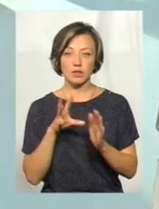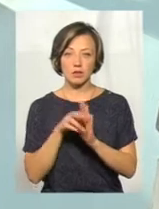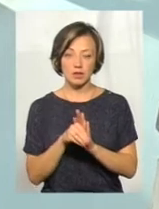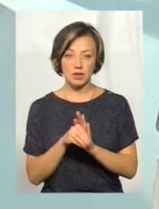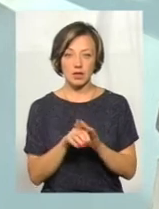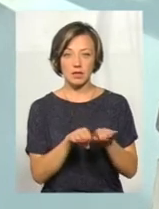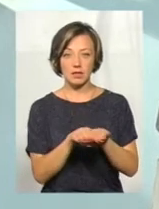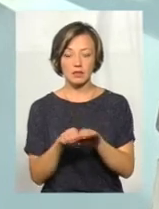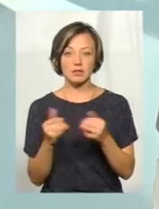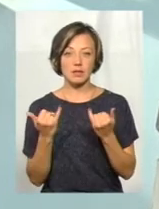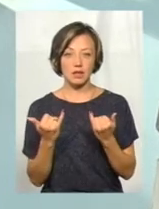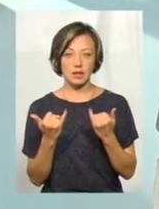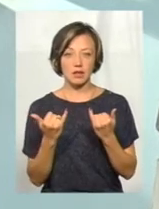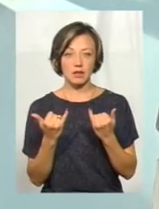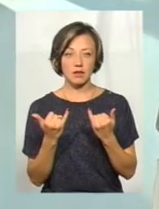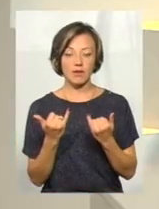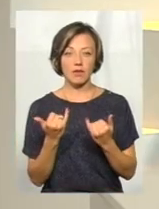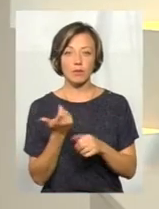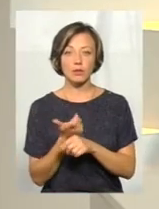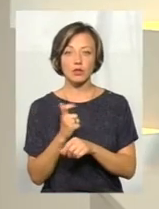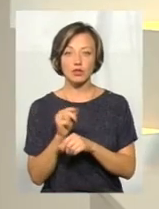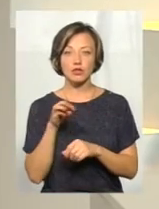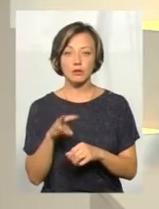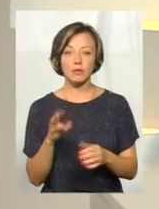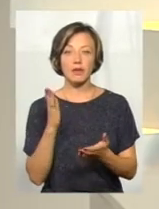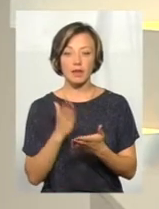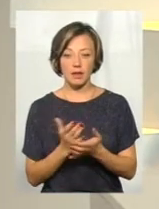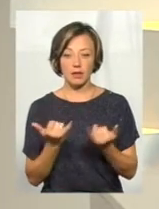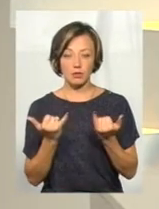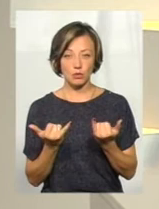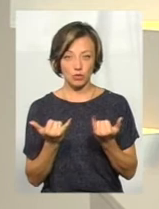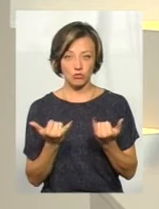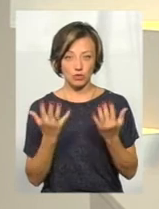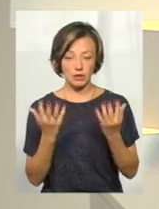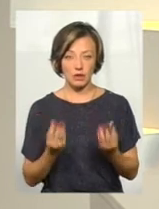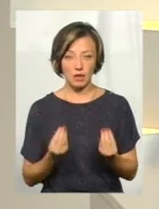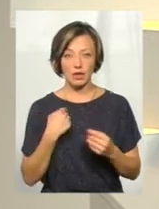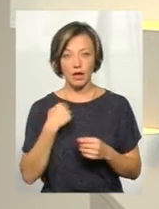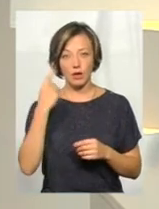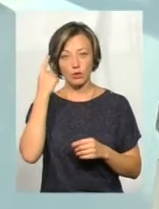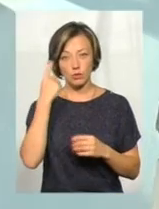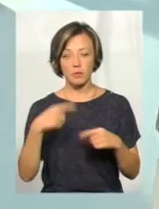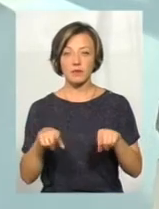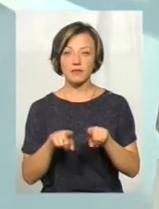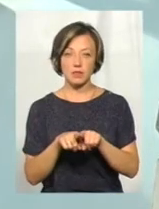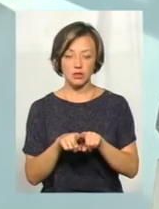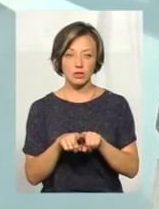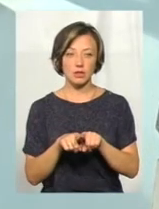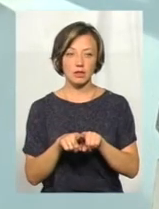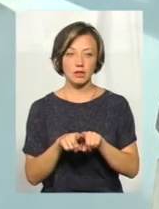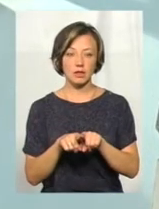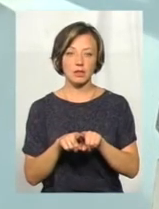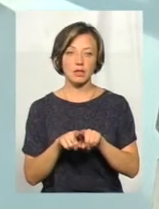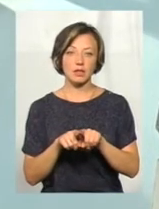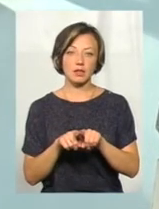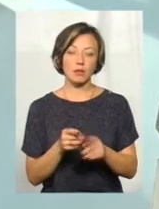зараз валюти вищі, ніж він є на сьогоднішній момент, я думаю, все ж таки зріст